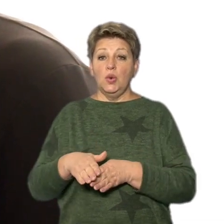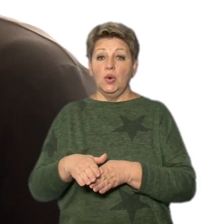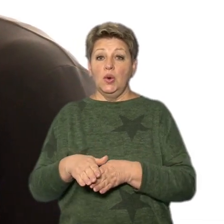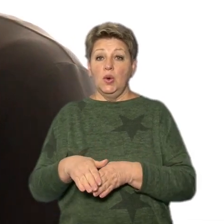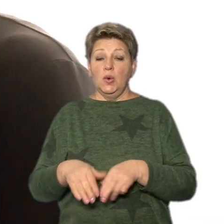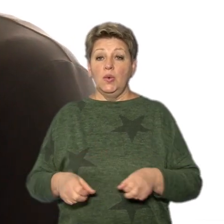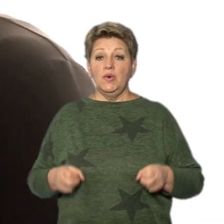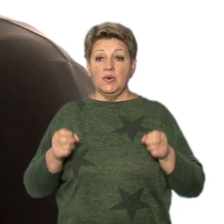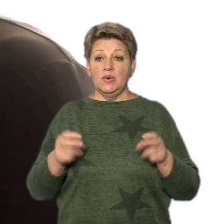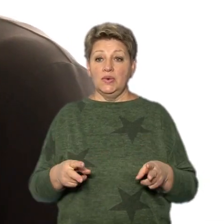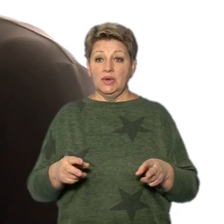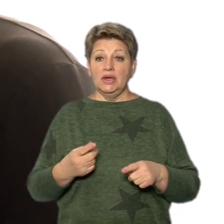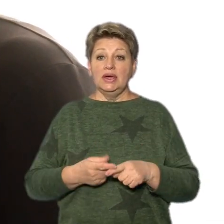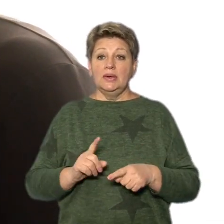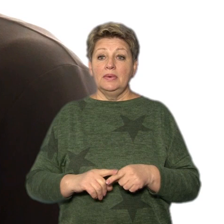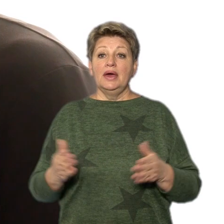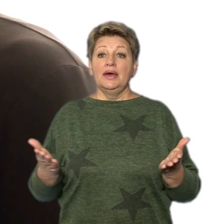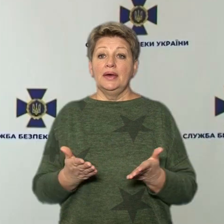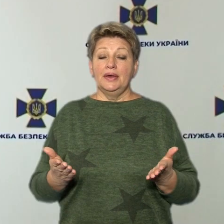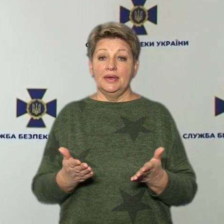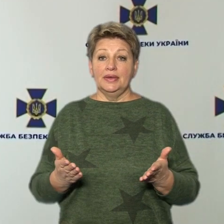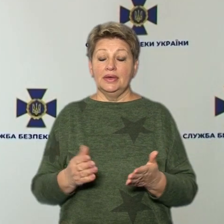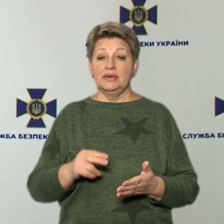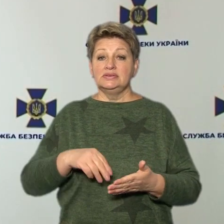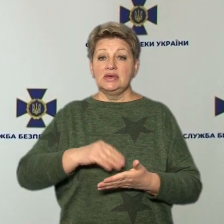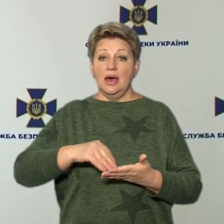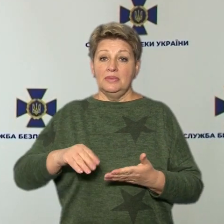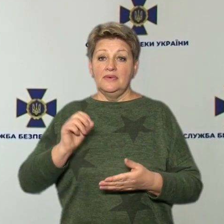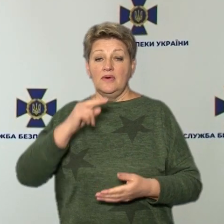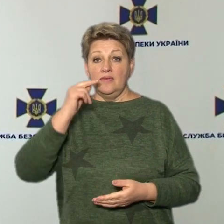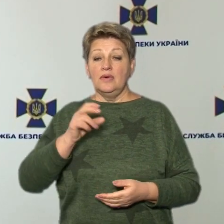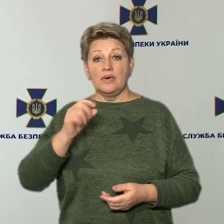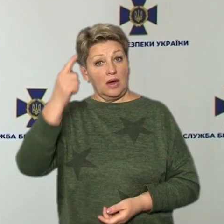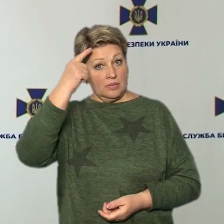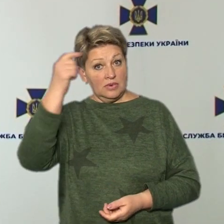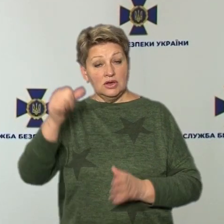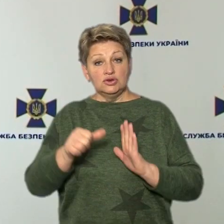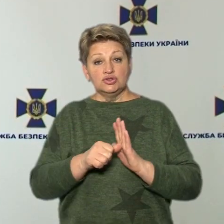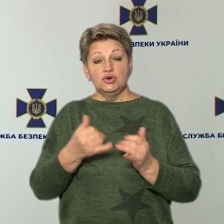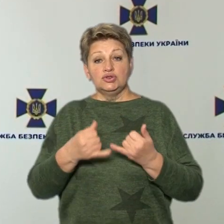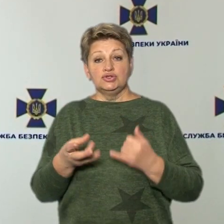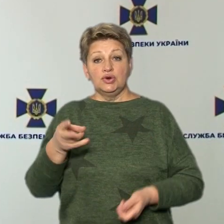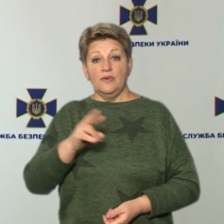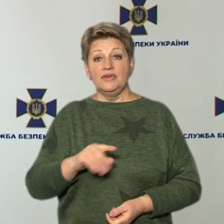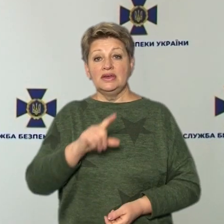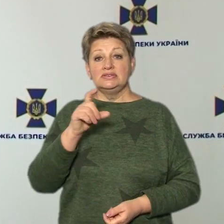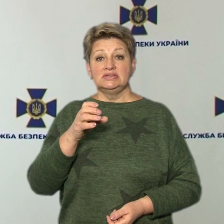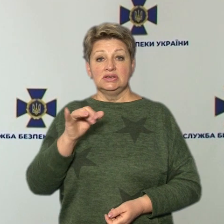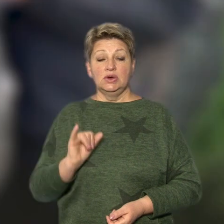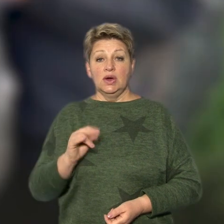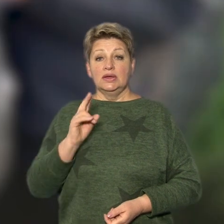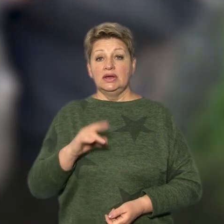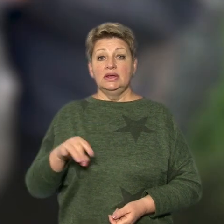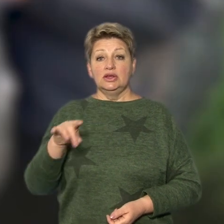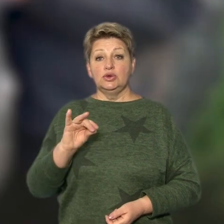вчинила саме той злочин, яку мені вже мені ще повинували. Як повідомила 6 жовтня речниця СБУ в області Катерина Дрога,